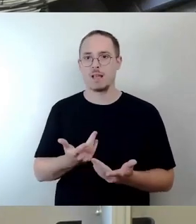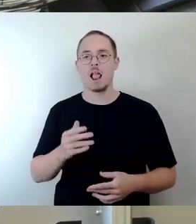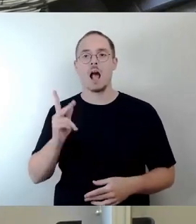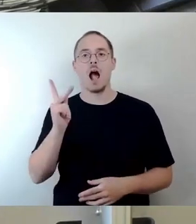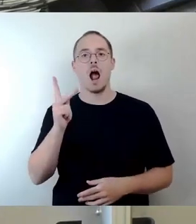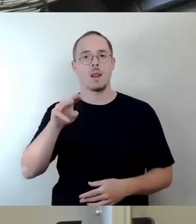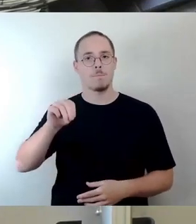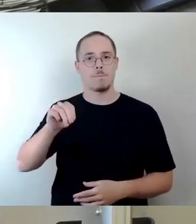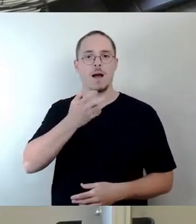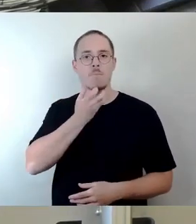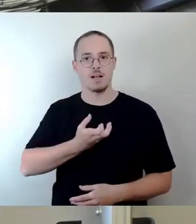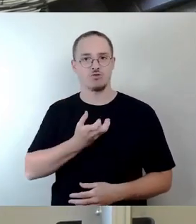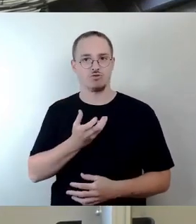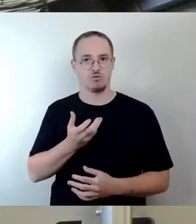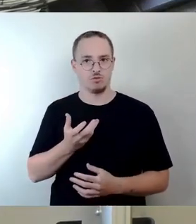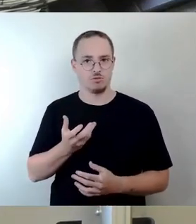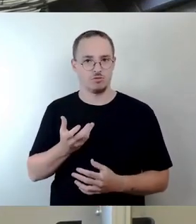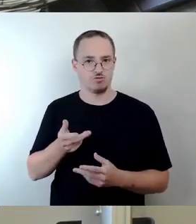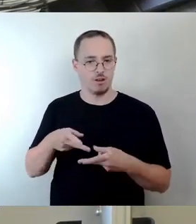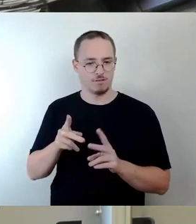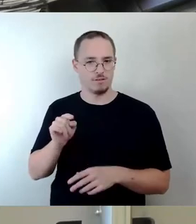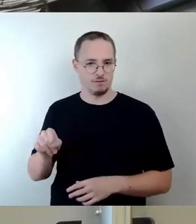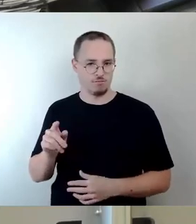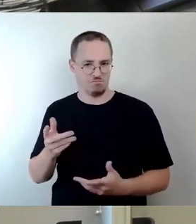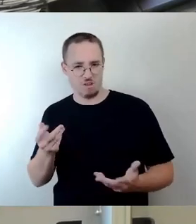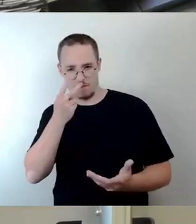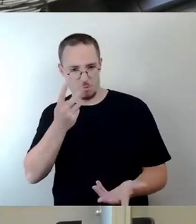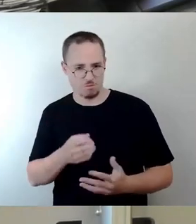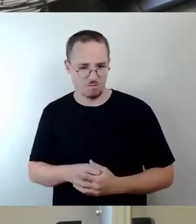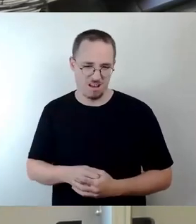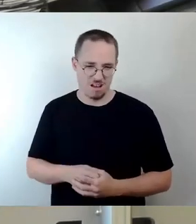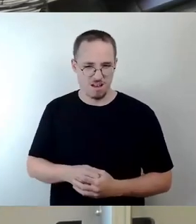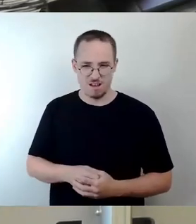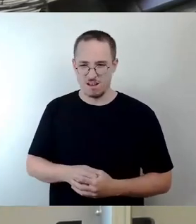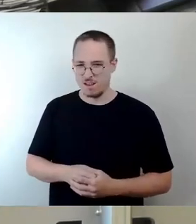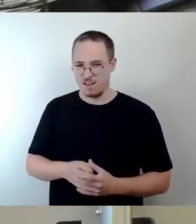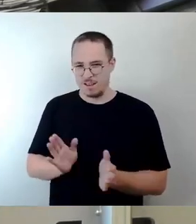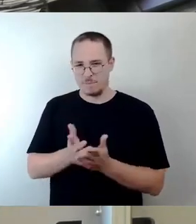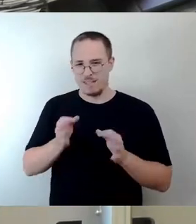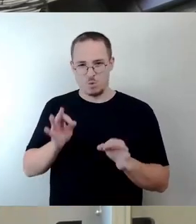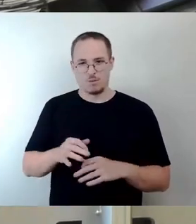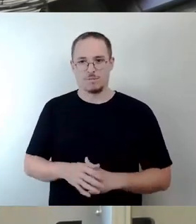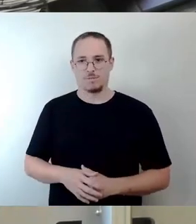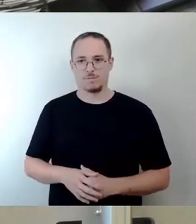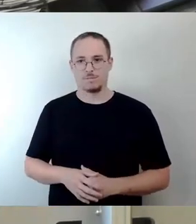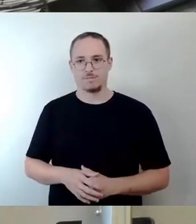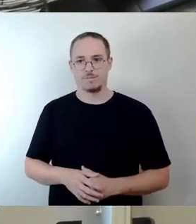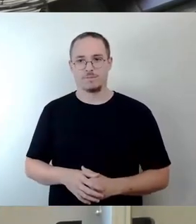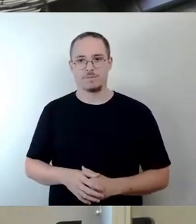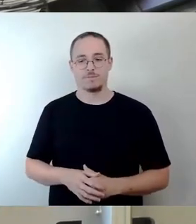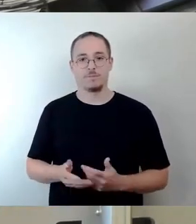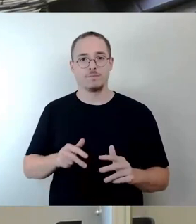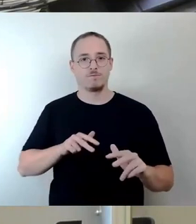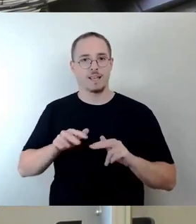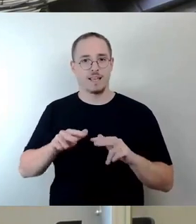Das heißt also, auch hier ist in den letzten Jahren wenig passiert. Wie sieht es denn mit der Verkehrssicherheit aus? Wir hatten als CDU die Initiative